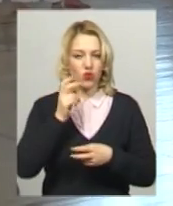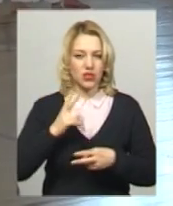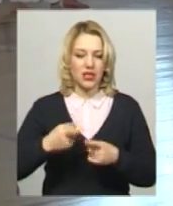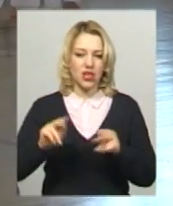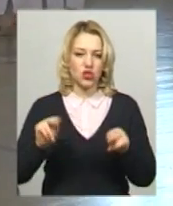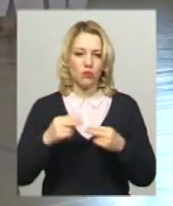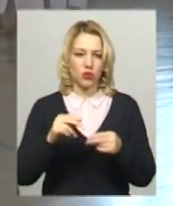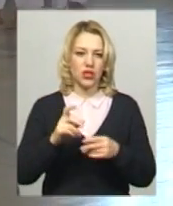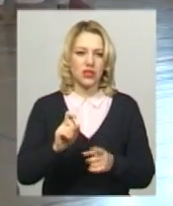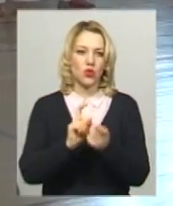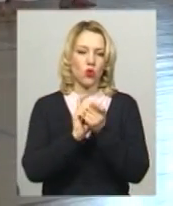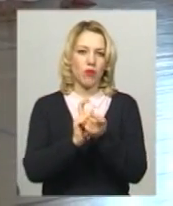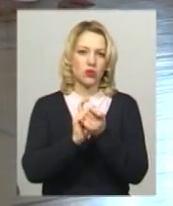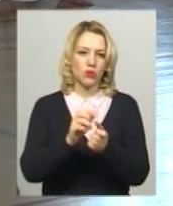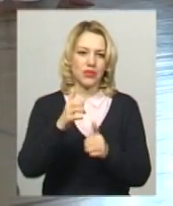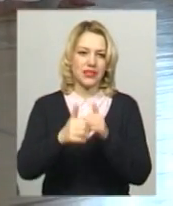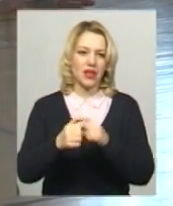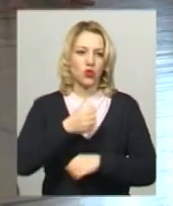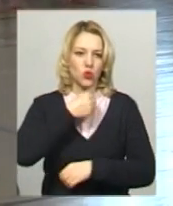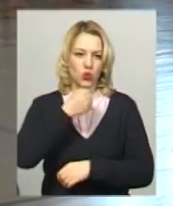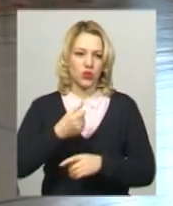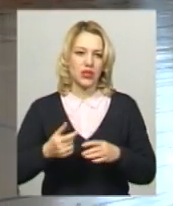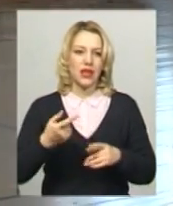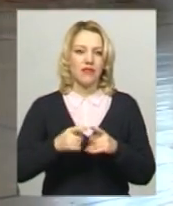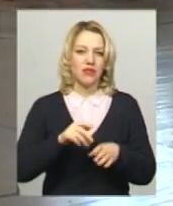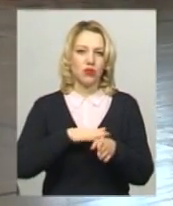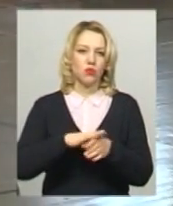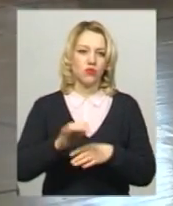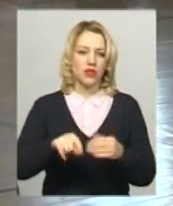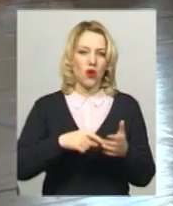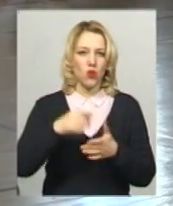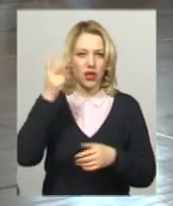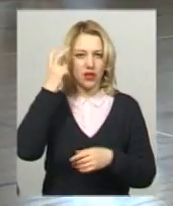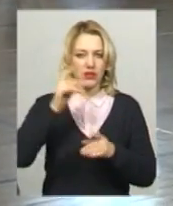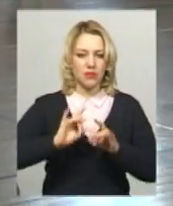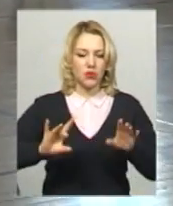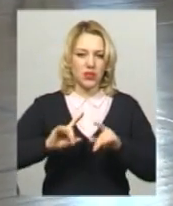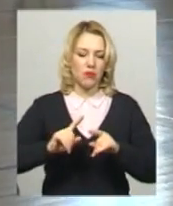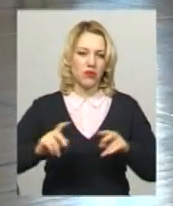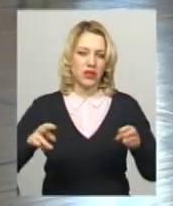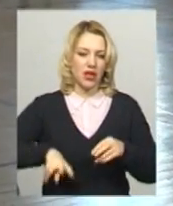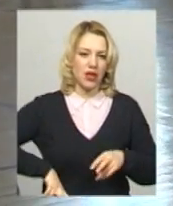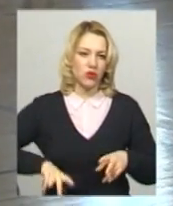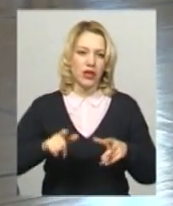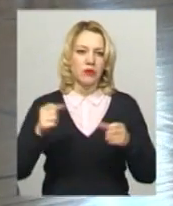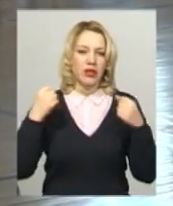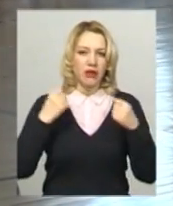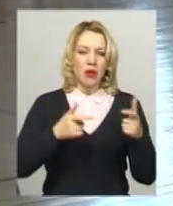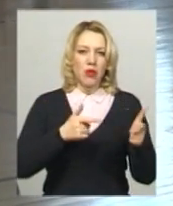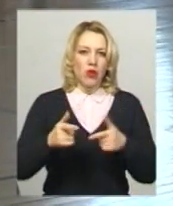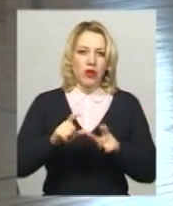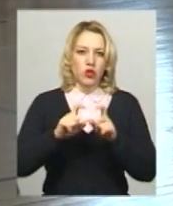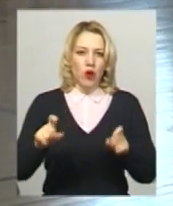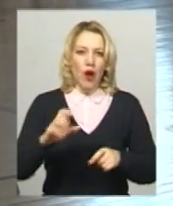України з рукопашного бою серед дорослих. Відбувся він у Києві. Про це повідомив директор спортивно-підготовчої поліцейської